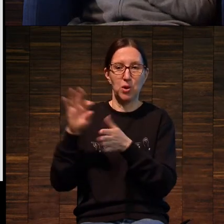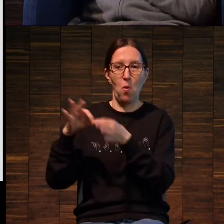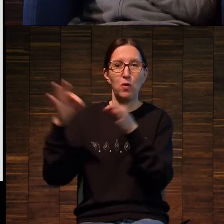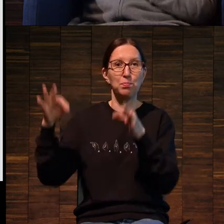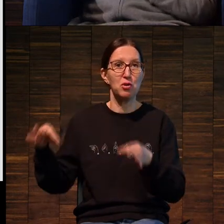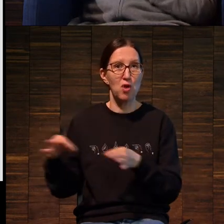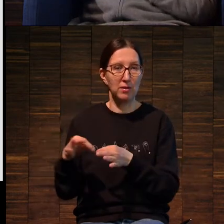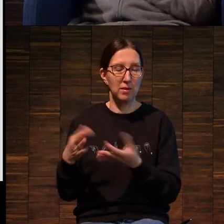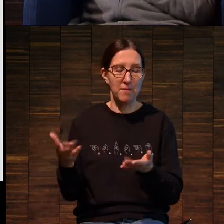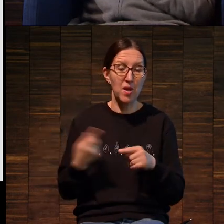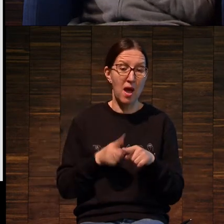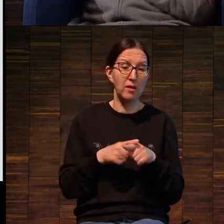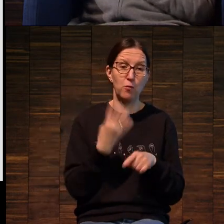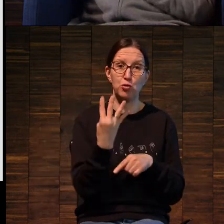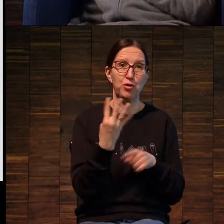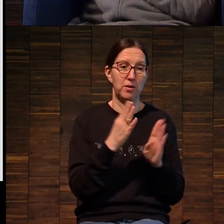счету.